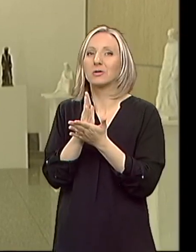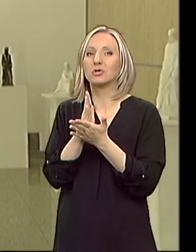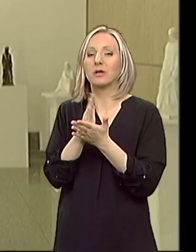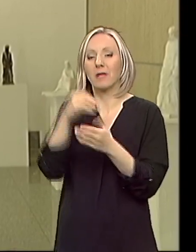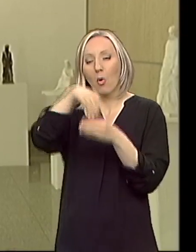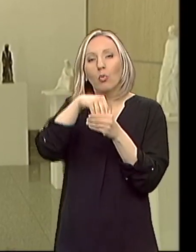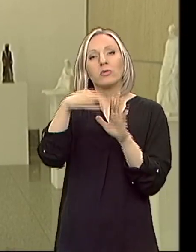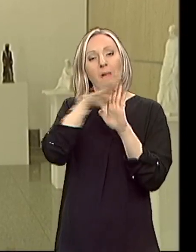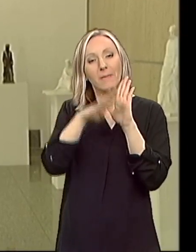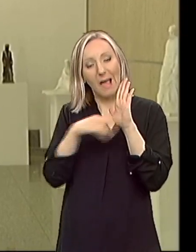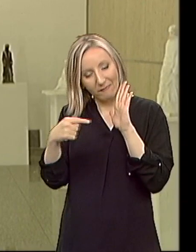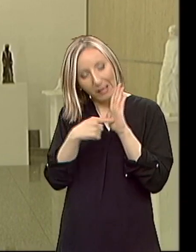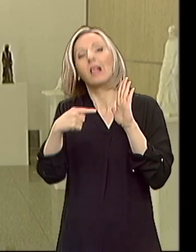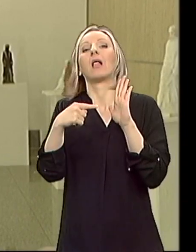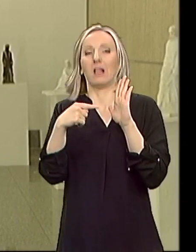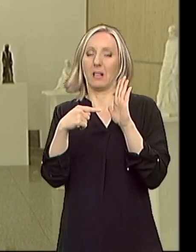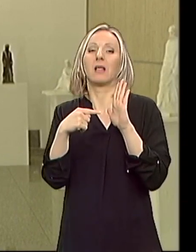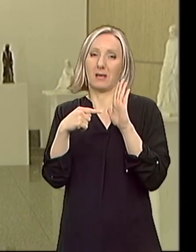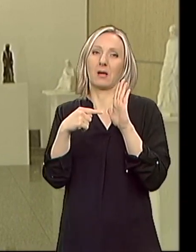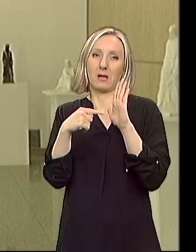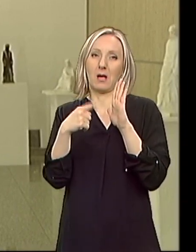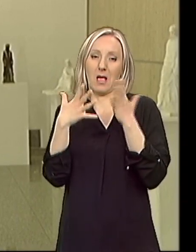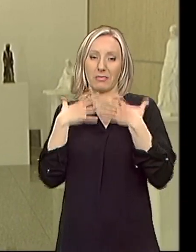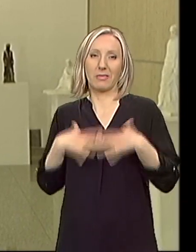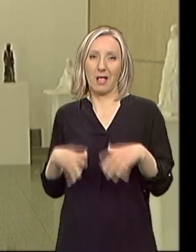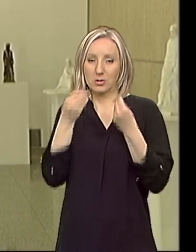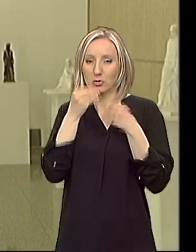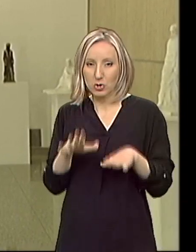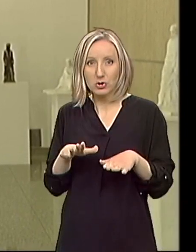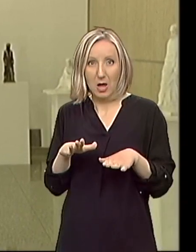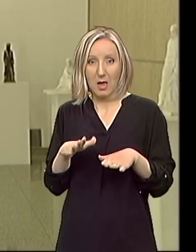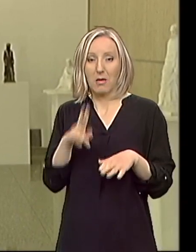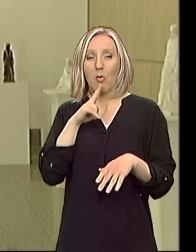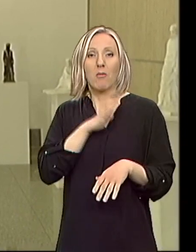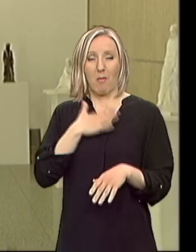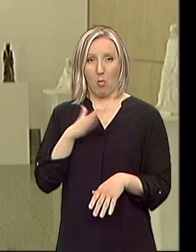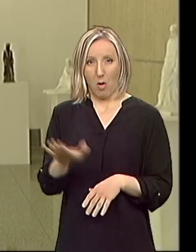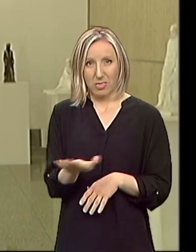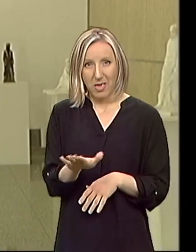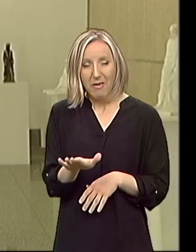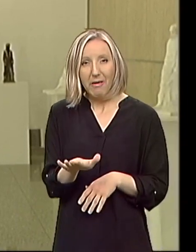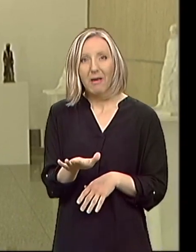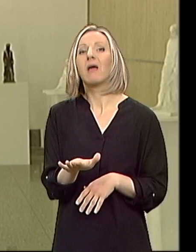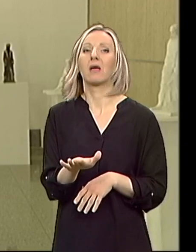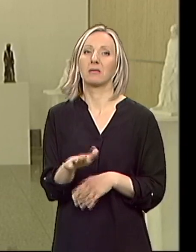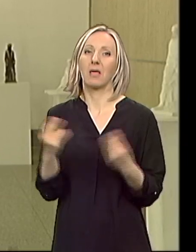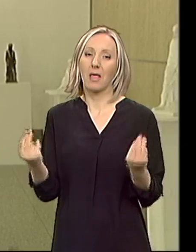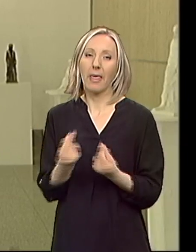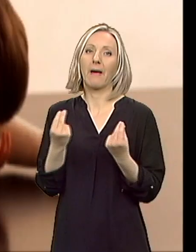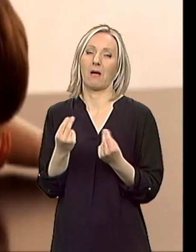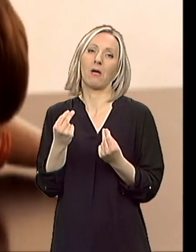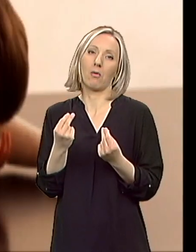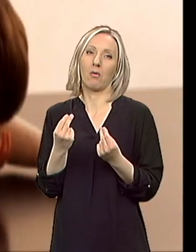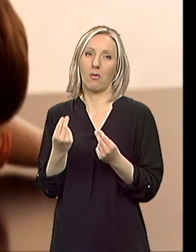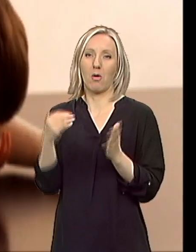pravilnika, hajda kažem, telasna oštećenja nastala kod mog deteta, na neki način prepoznaju.